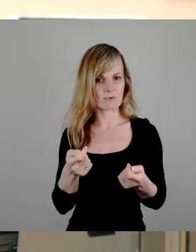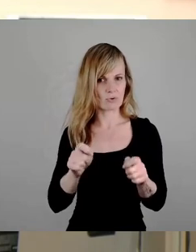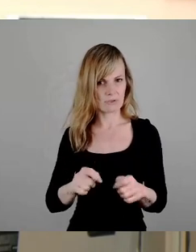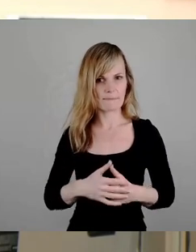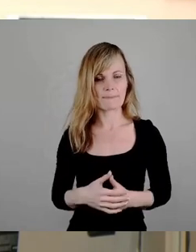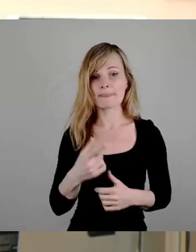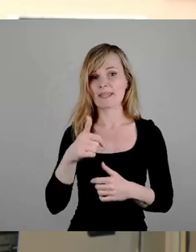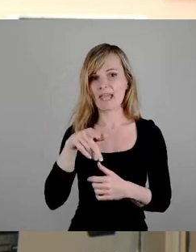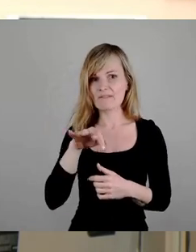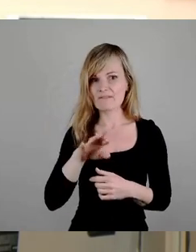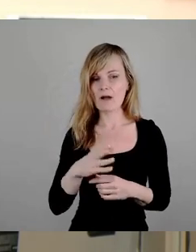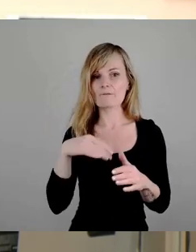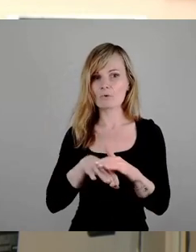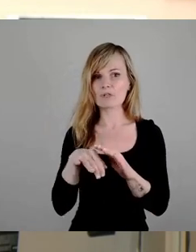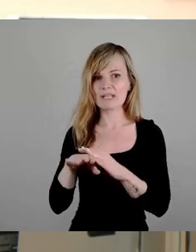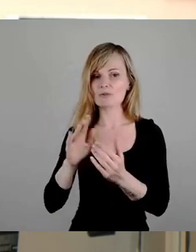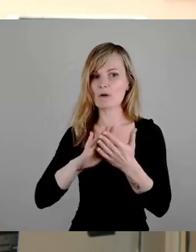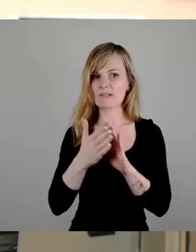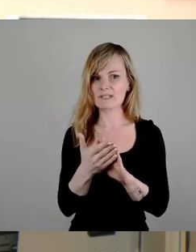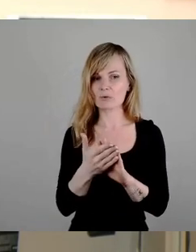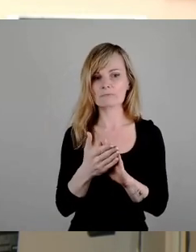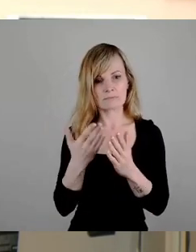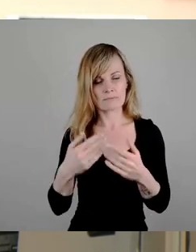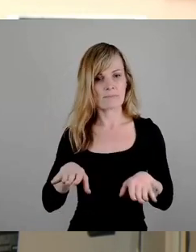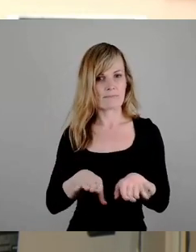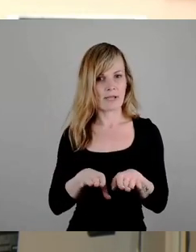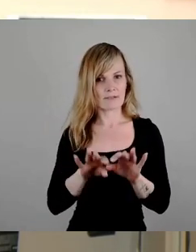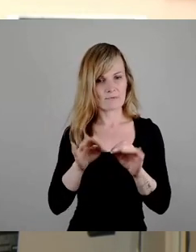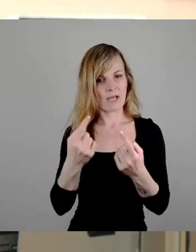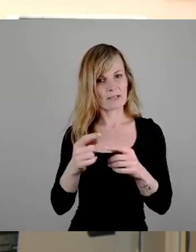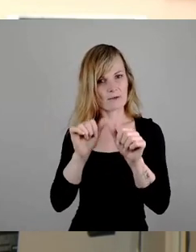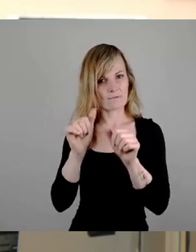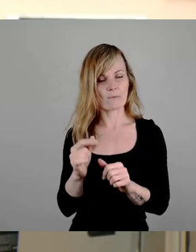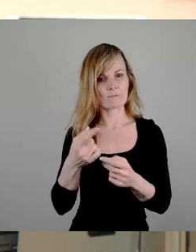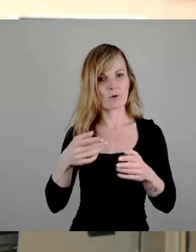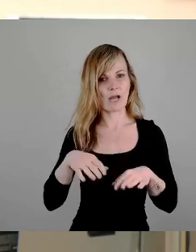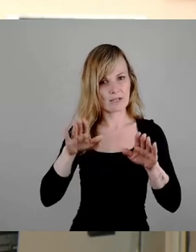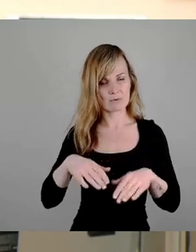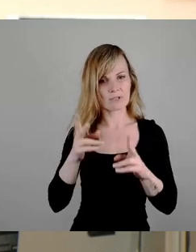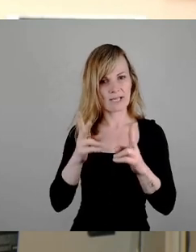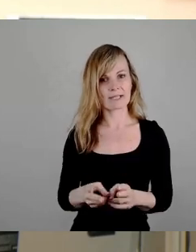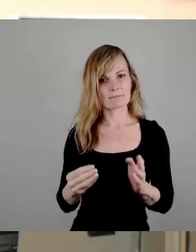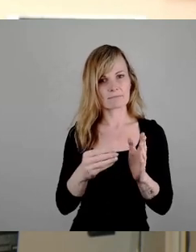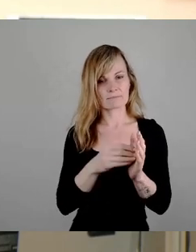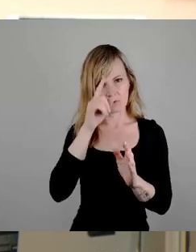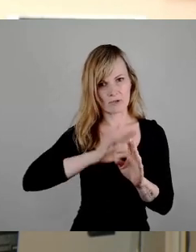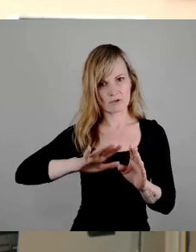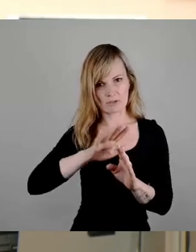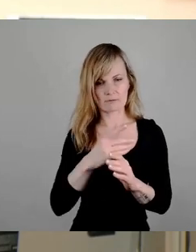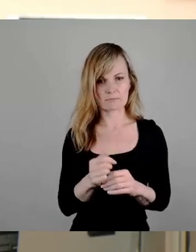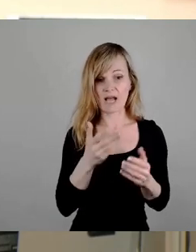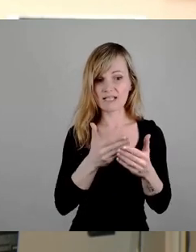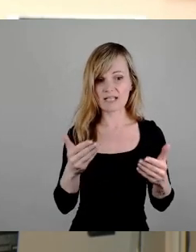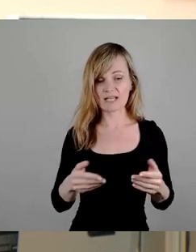wäre ja eine gute Basis für eine Reform des Asylrechts in Deutschland. Aber das ist leider keine Angelegenheit der Kommunen und schon gar nicht von Dresden.